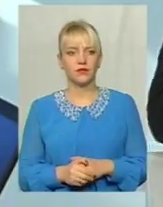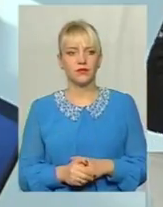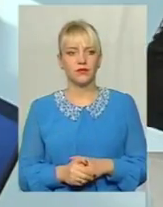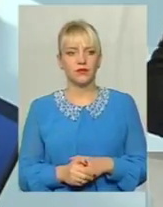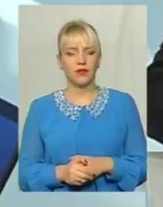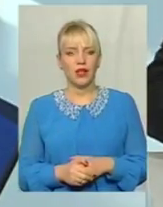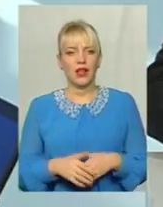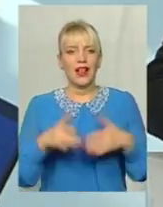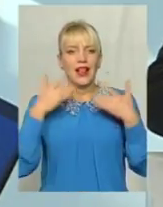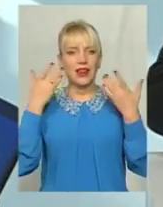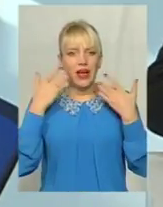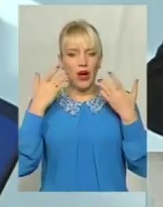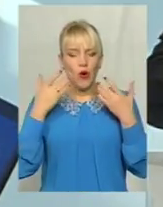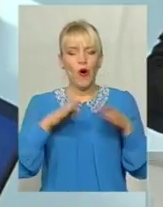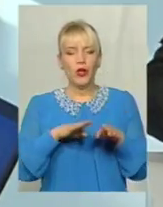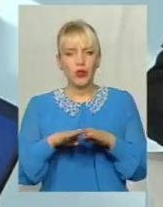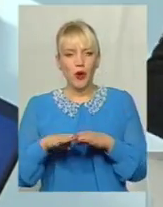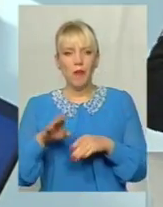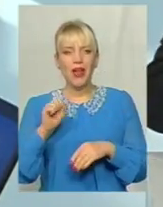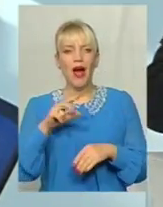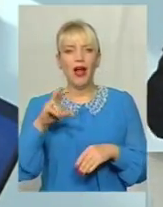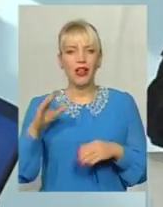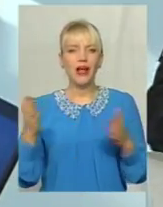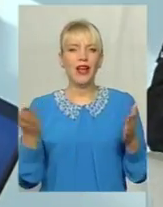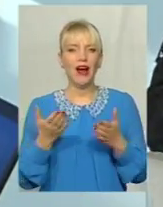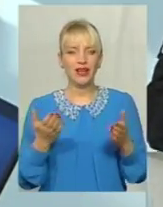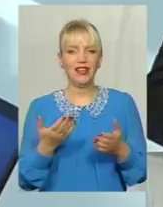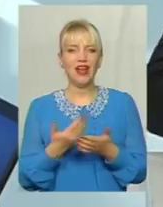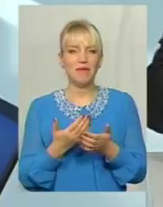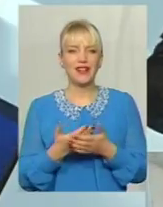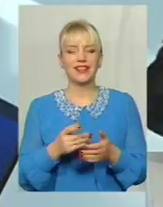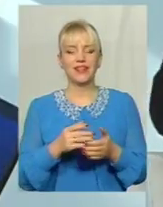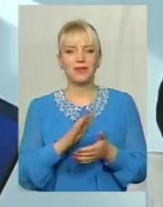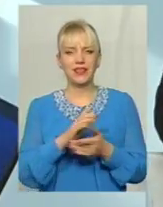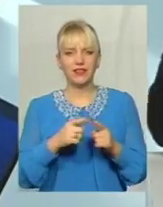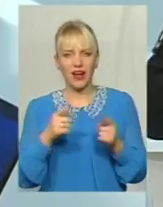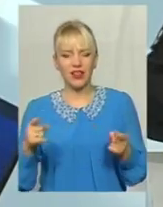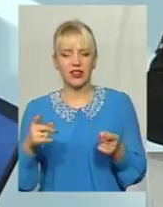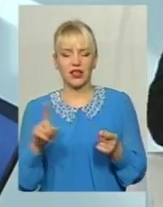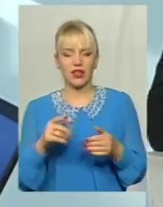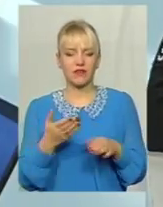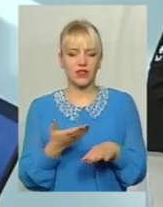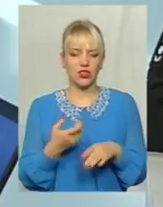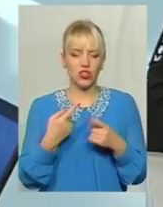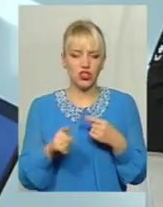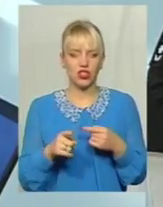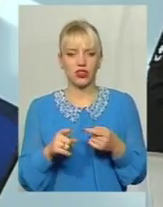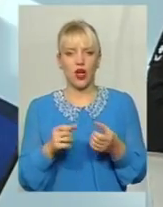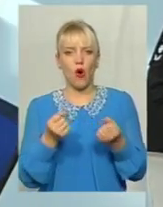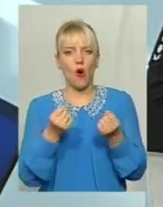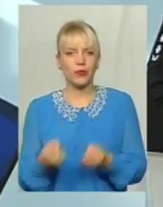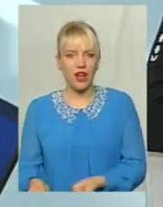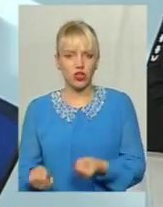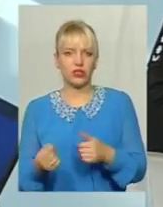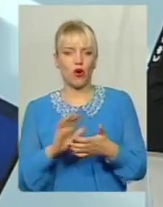легкої ступені, але якісь або тривало, або інші кваліфікуючі, які обтяжують обставини То